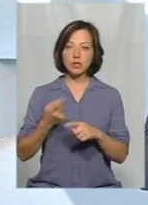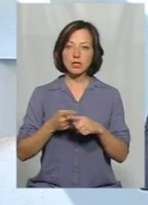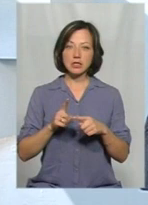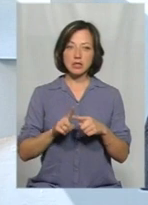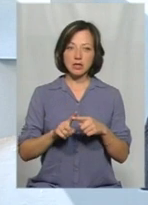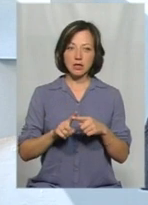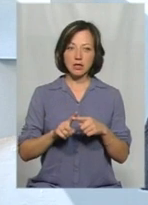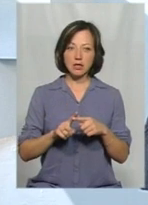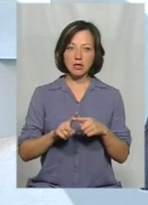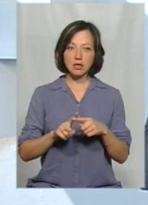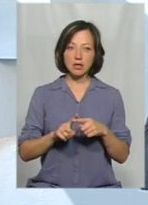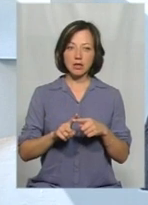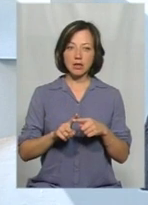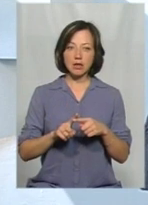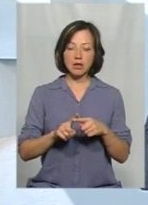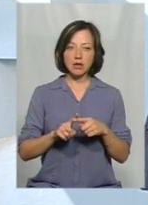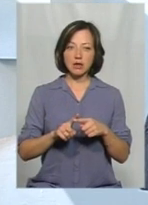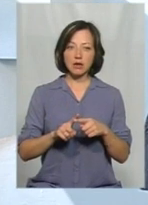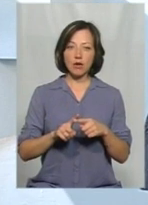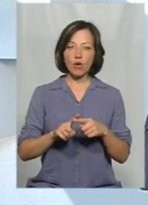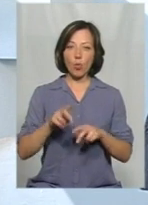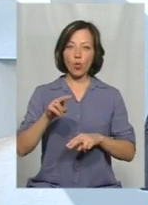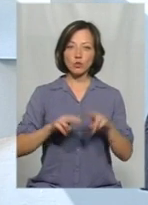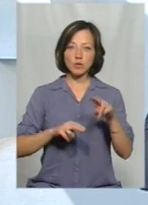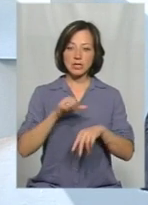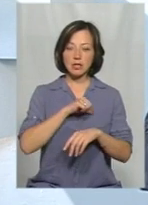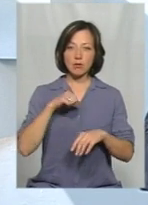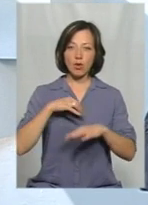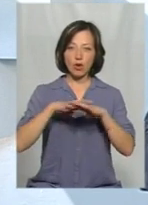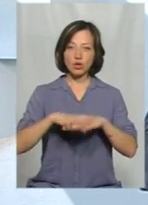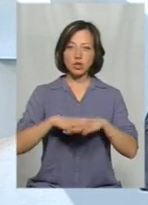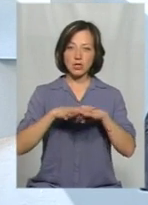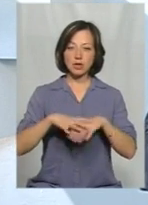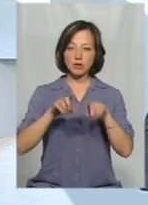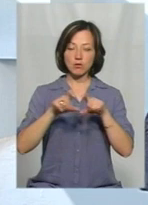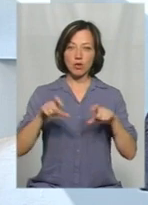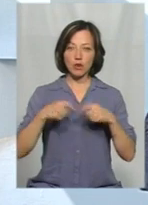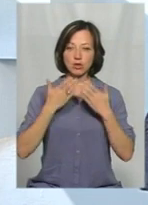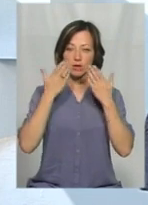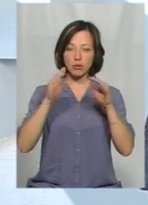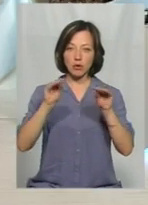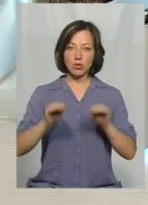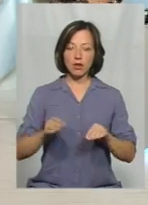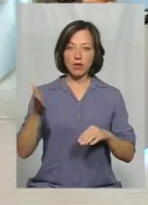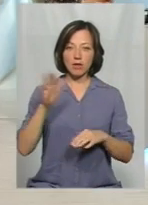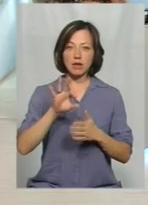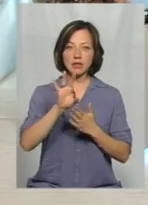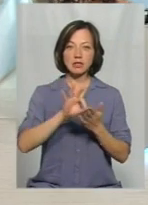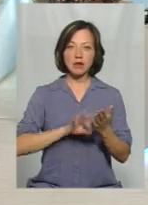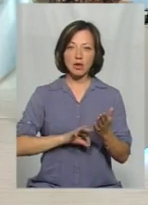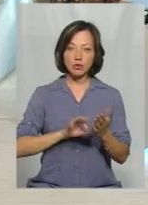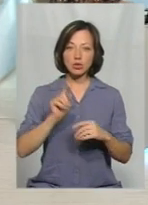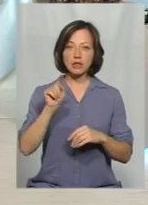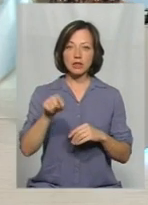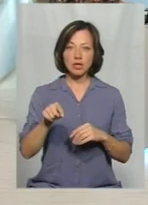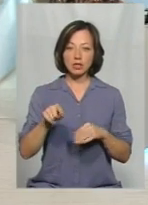реконструкції самих очисних споруд, це, якщо можна, я зараз зачитаю протокол. Давайте вже зразу до тих